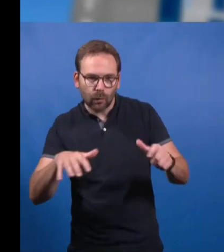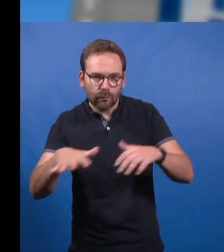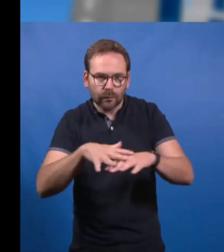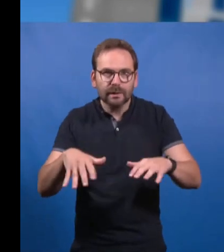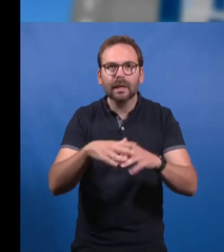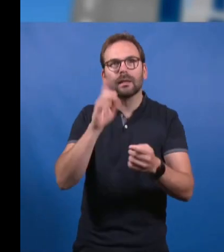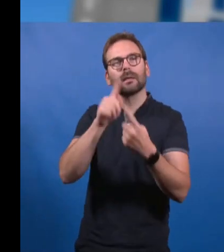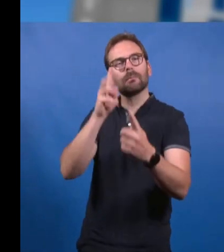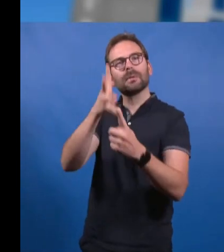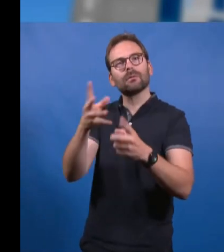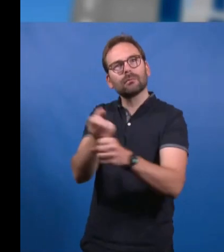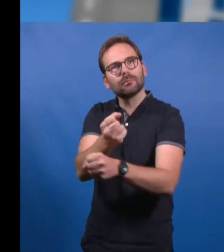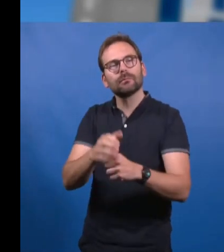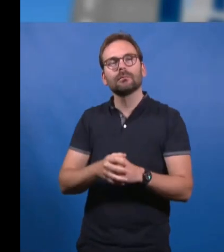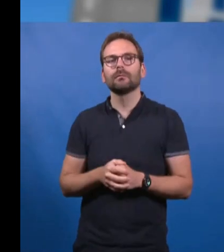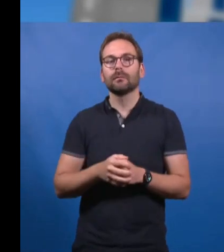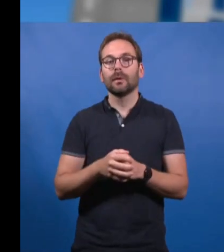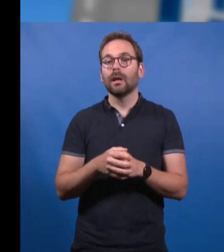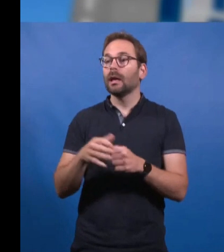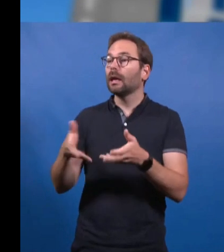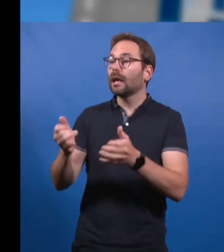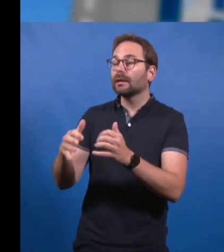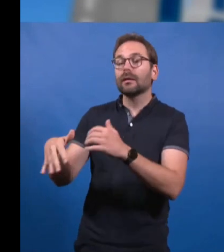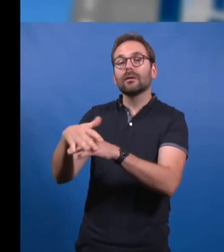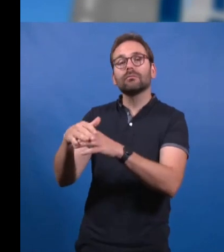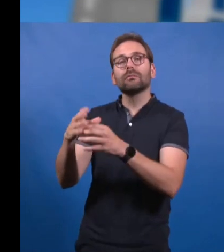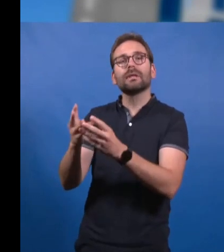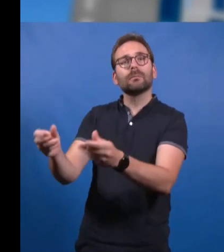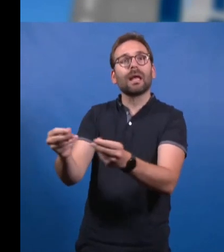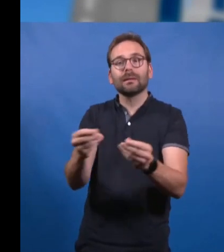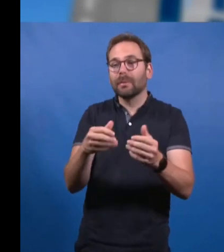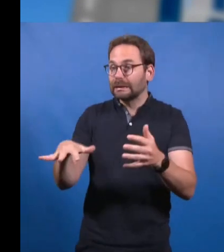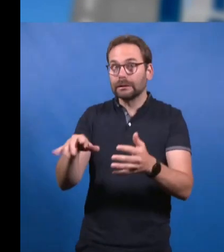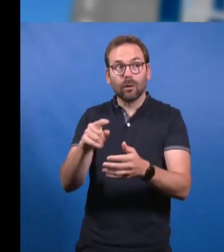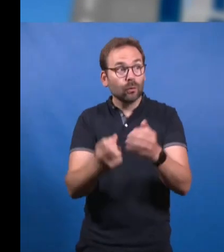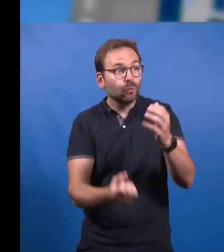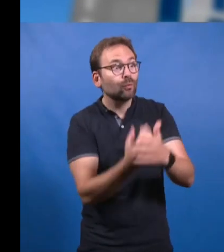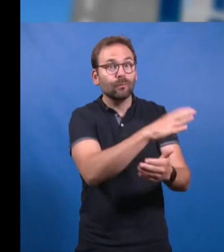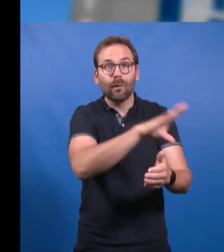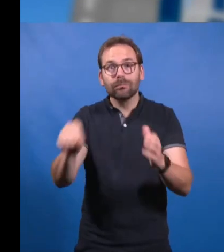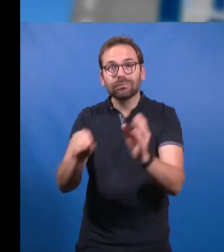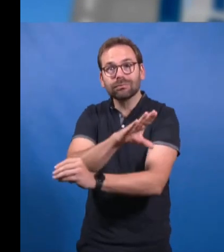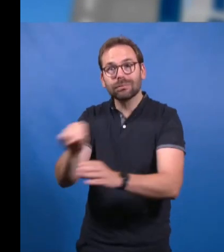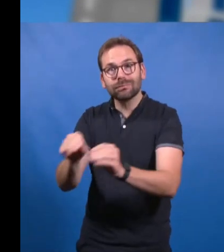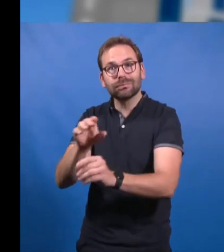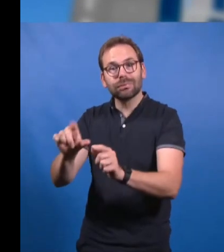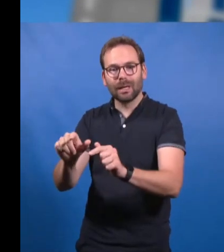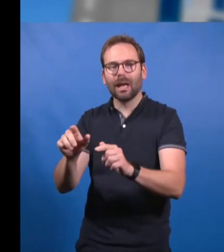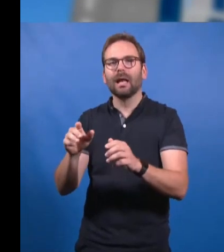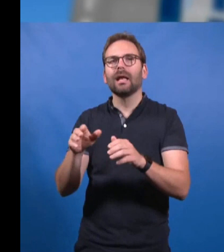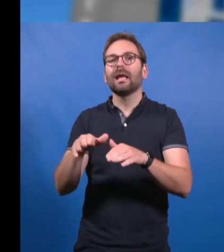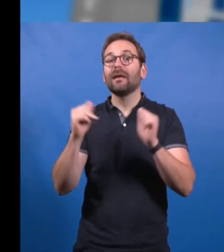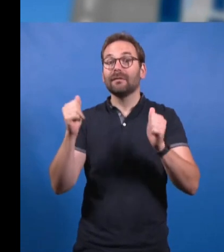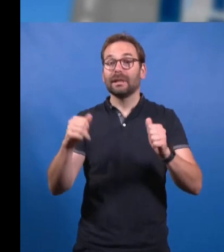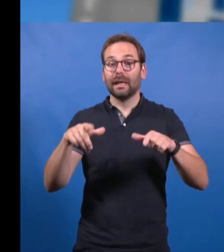Les sièges d'exploitation ne doivent plus disparaître, car ils doivent à nouveau accueillir les nouveaux installés et éviter le mitage